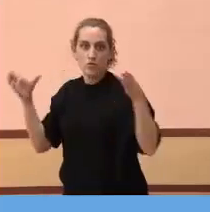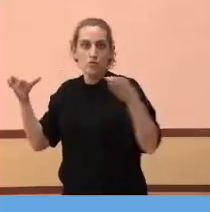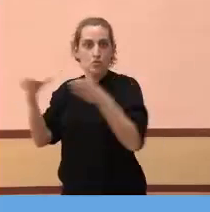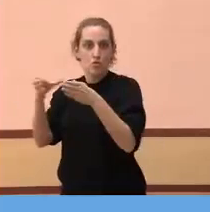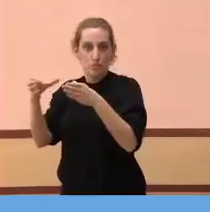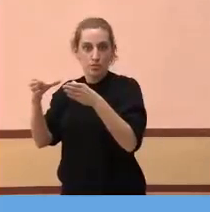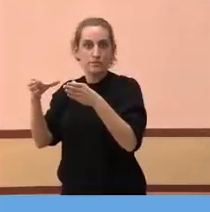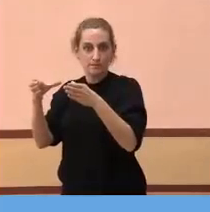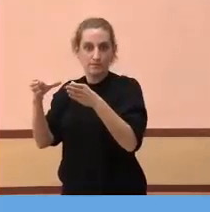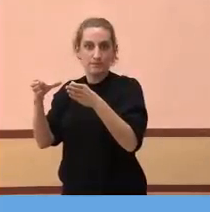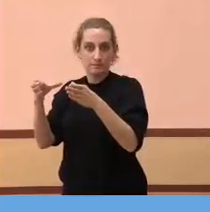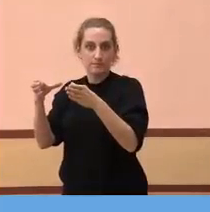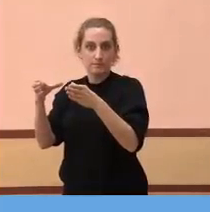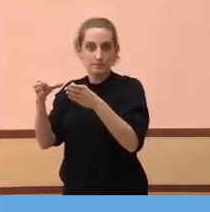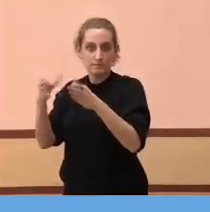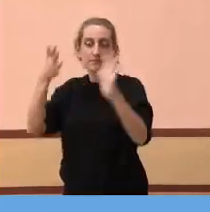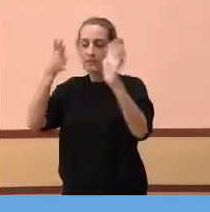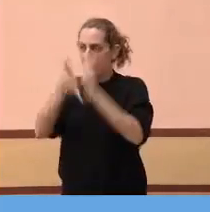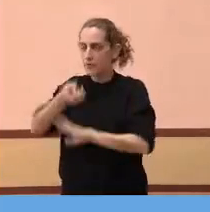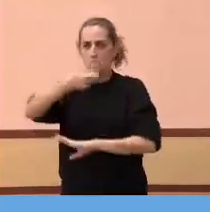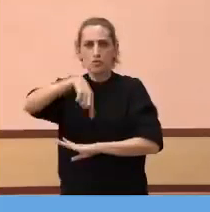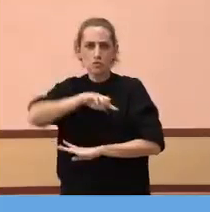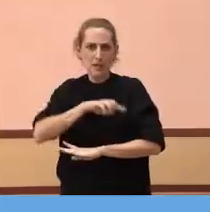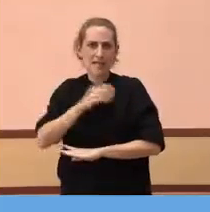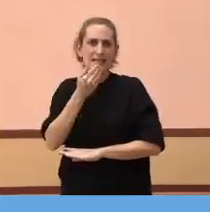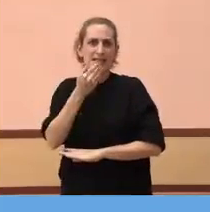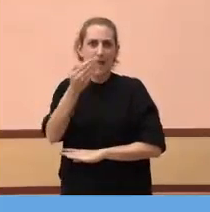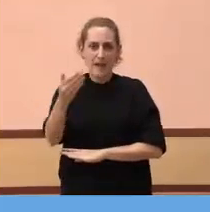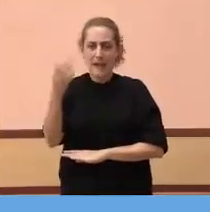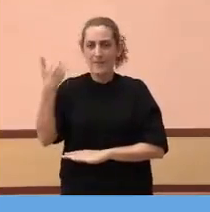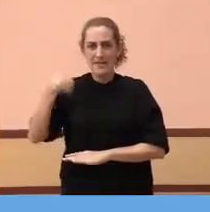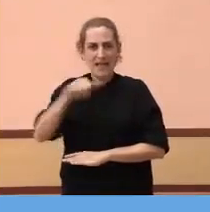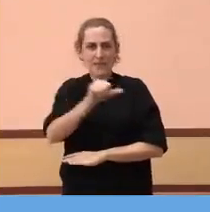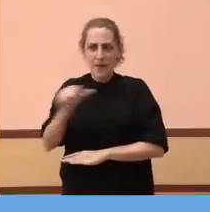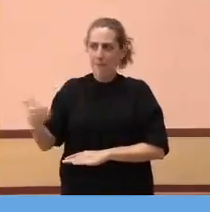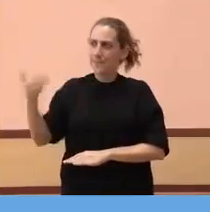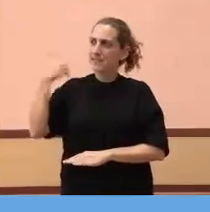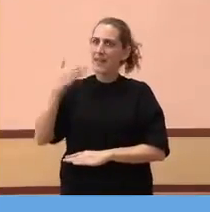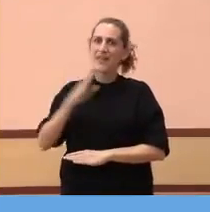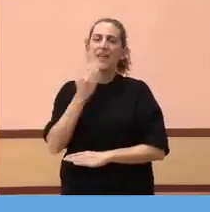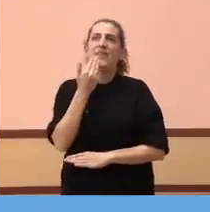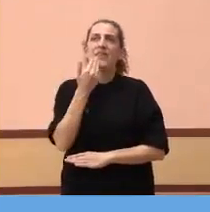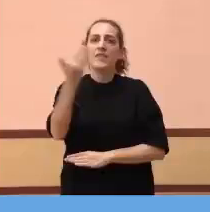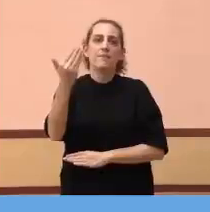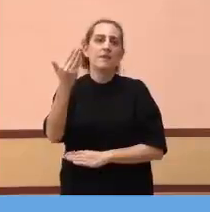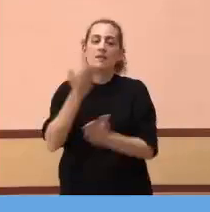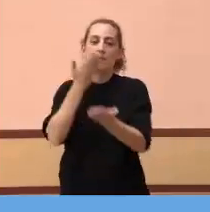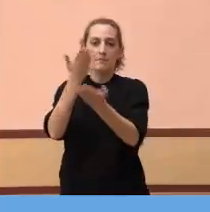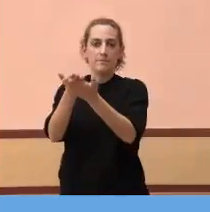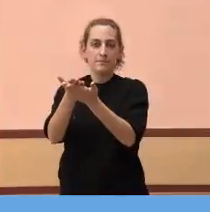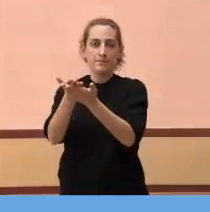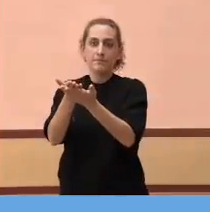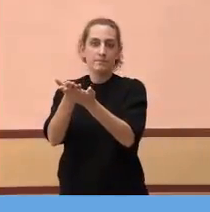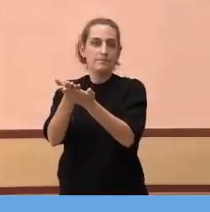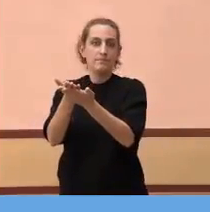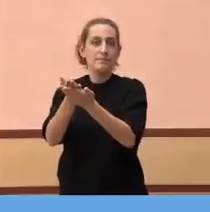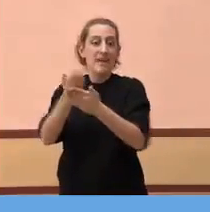i és per això que nosaltres demanem i demanàvem la setmana passada el fet que s'elimini aquest topall.